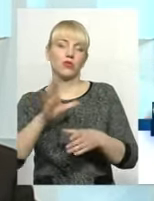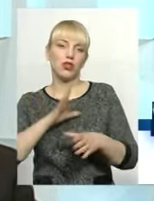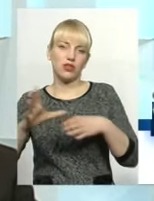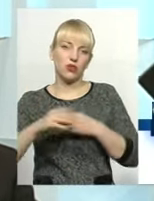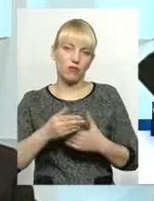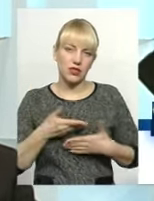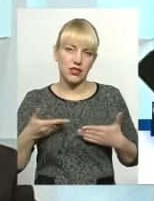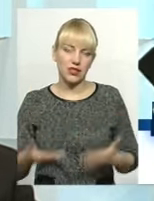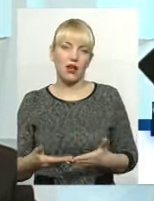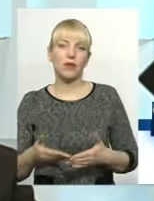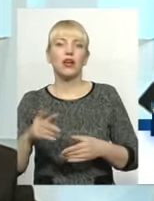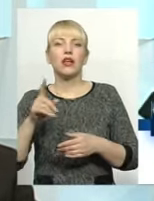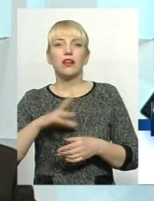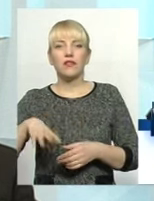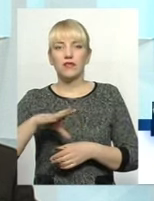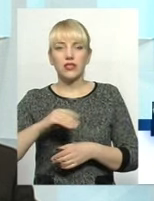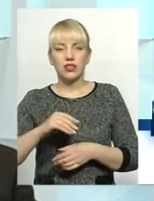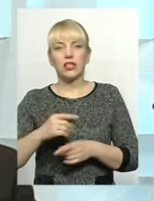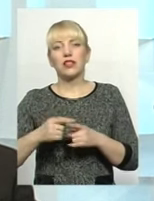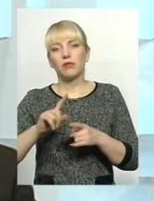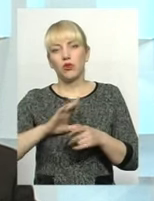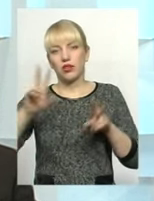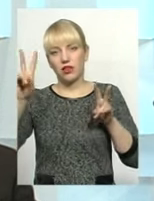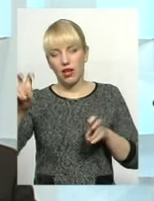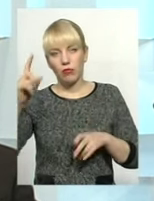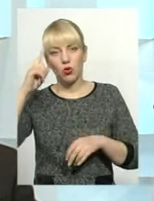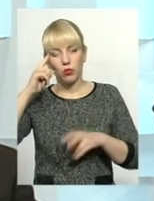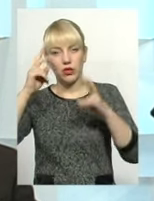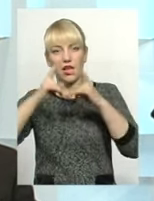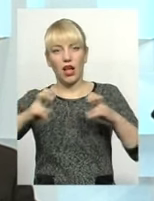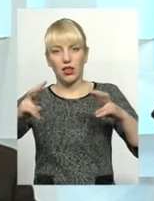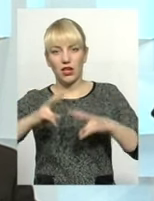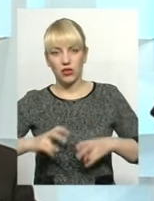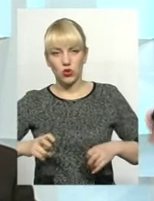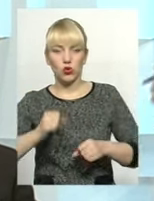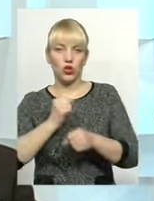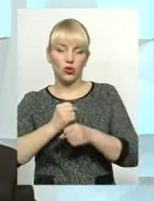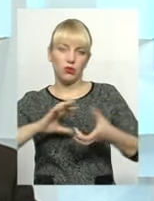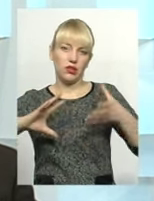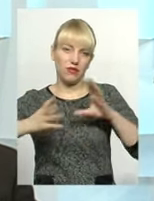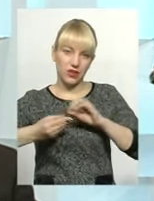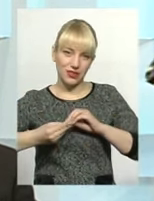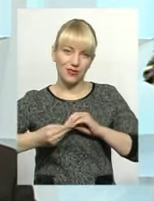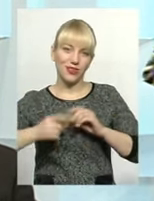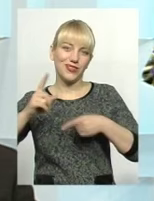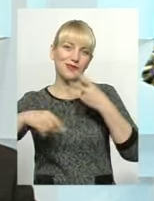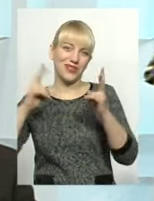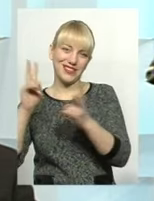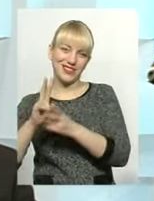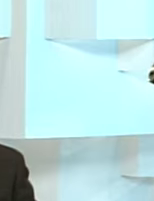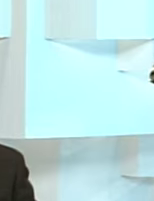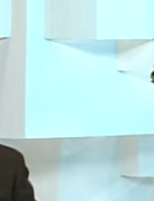час, прийшли до нас. Дякую усім, хто був із нами. Це була тема. Думайте, аналізуйте, робіть висновки. Побачимось завтра.